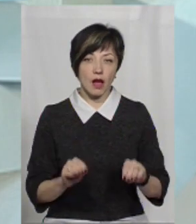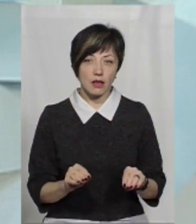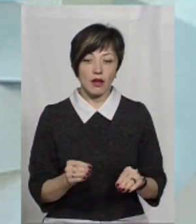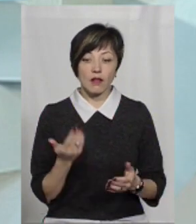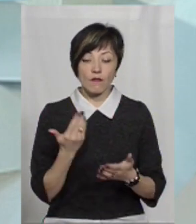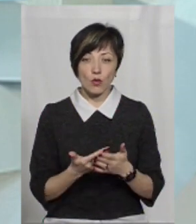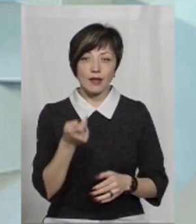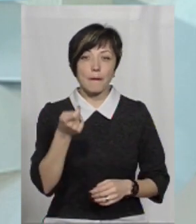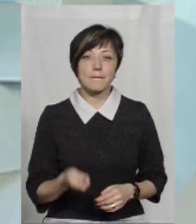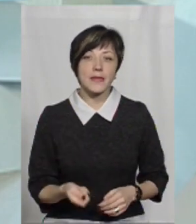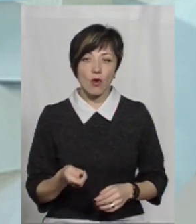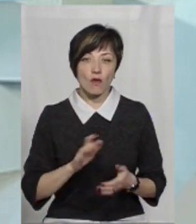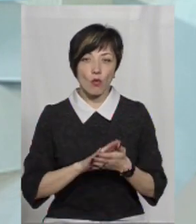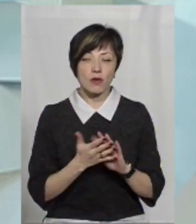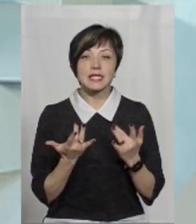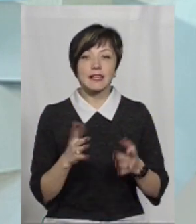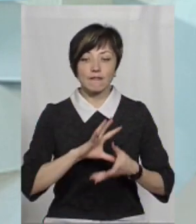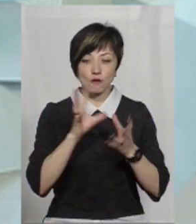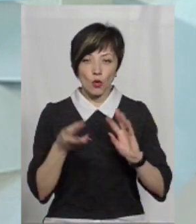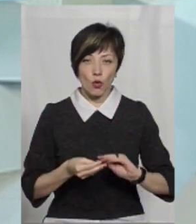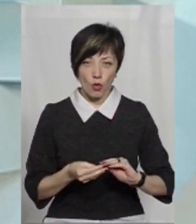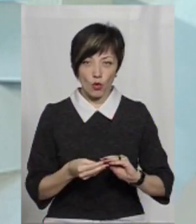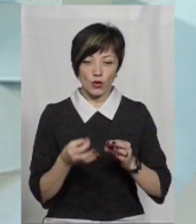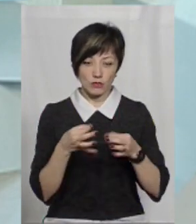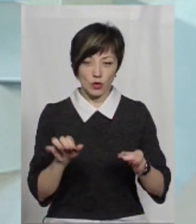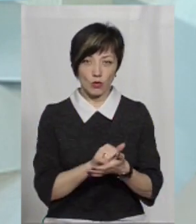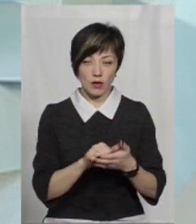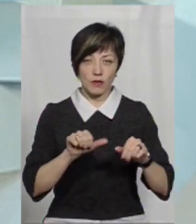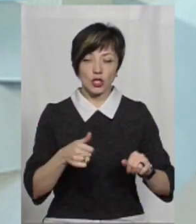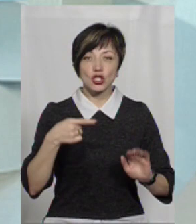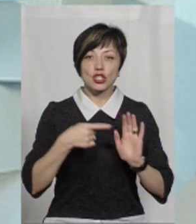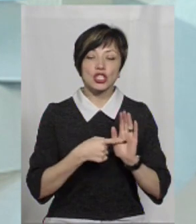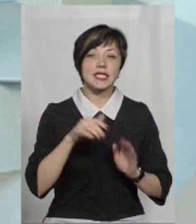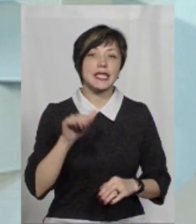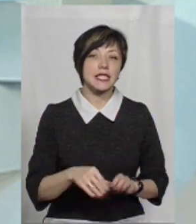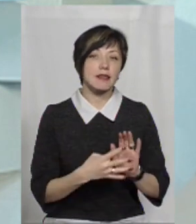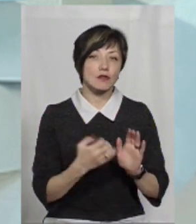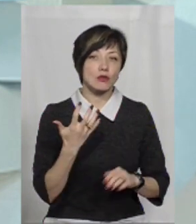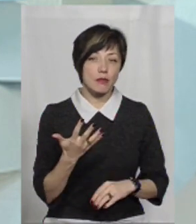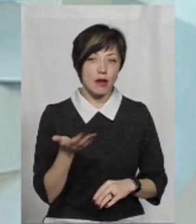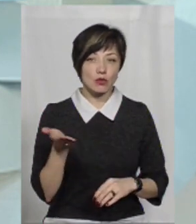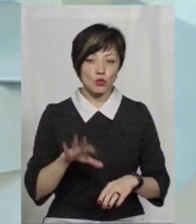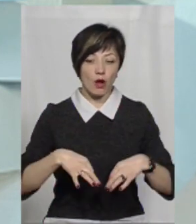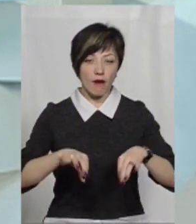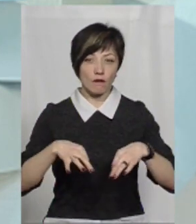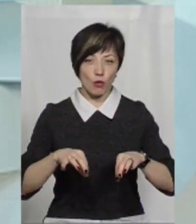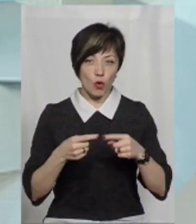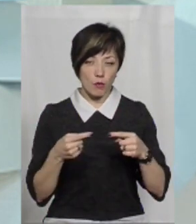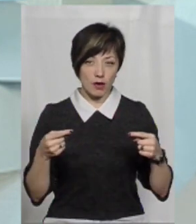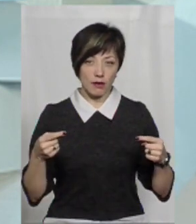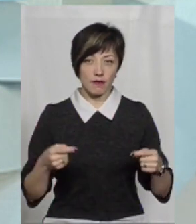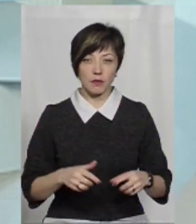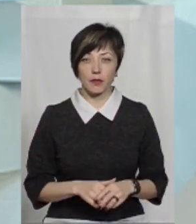на пільгових умовах скільки всього розмитне легково? всього було 6905 легкових автомобілів,